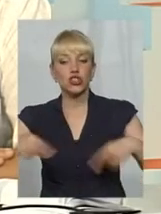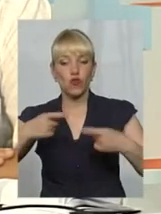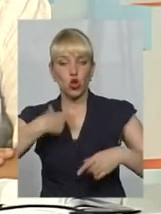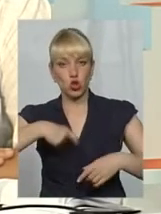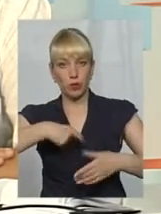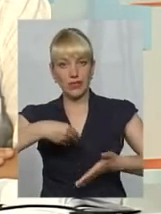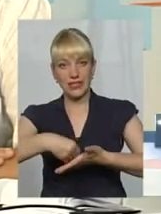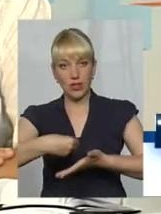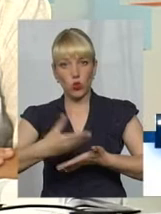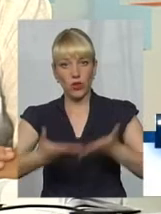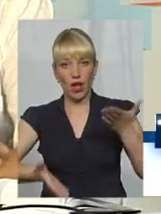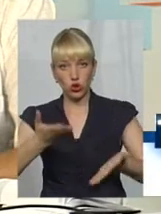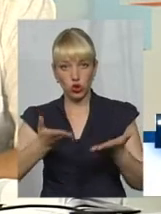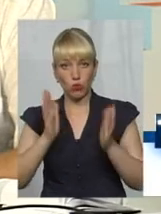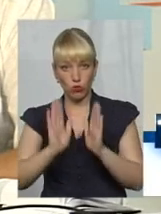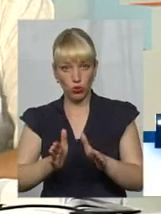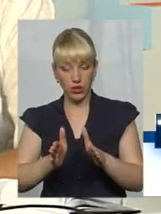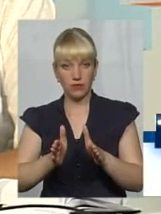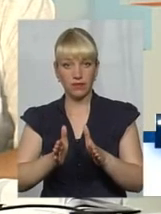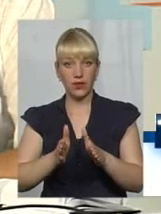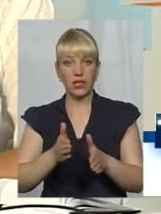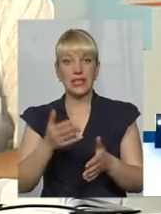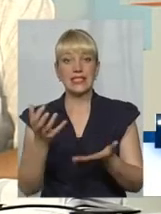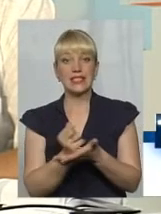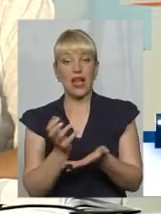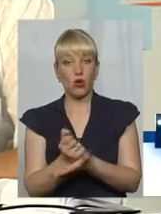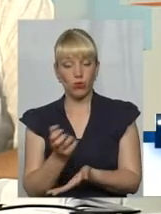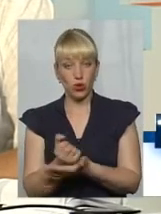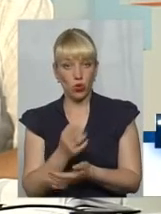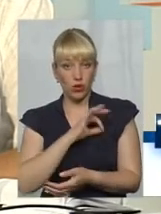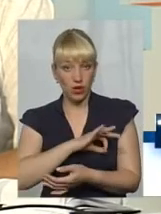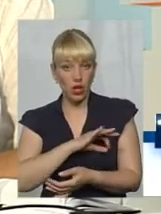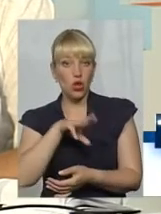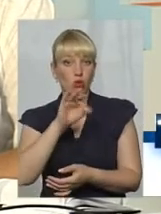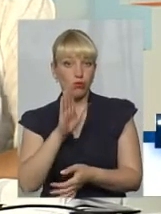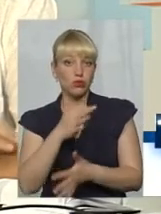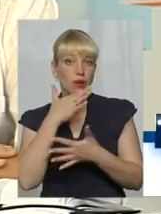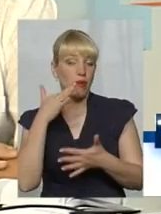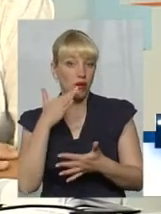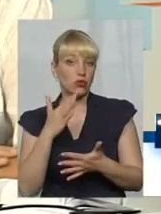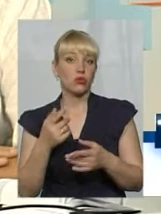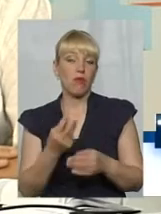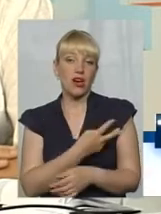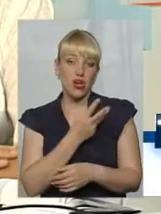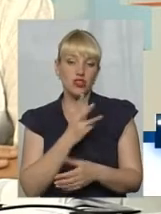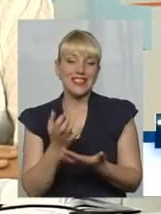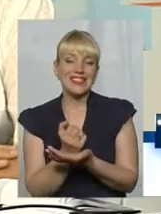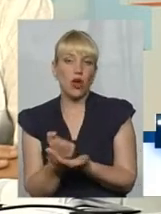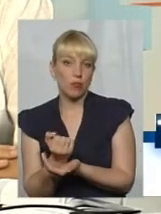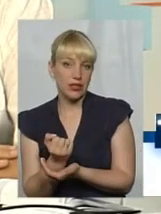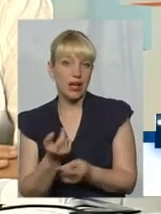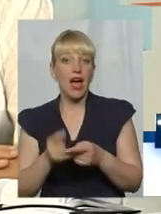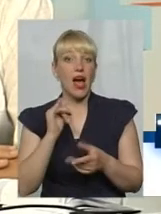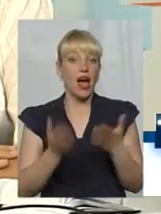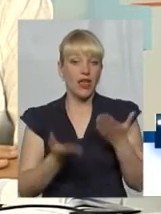Тобто, якщо буде заробіток, відповідно, буде дуже багато бажаючих його заробити. Якщо тариф буде збитковий,